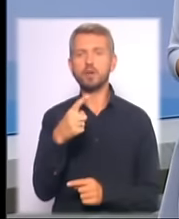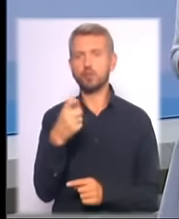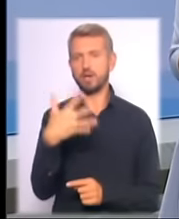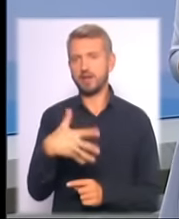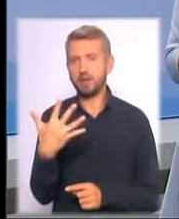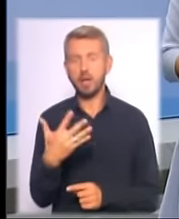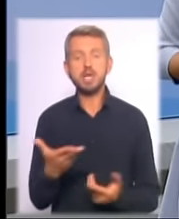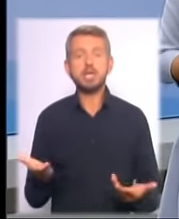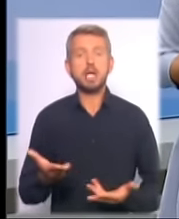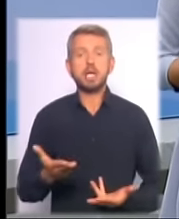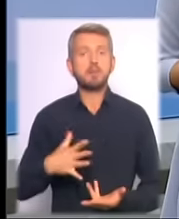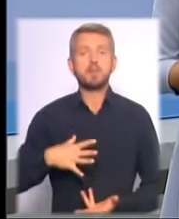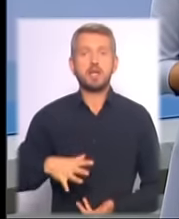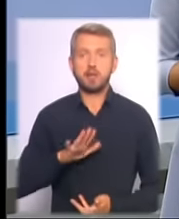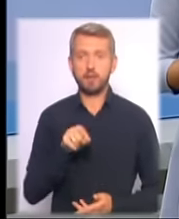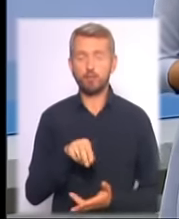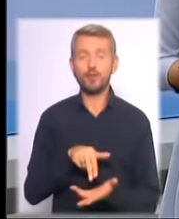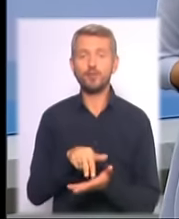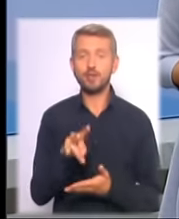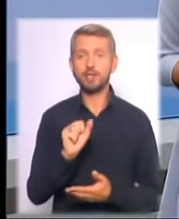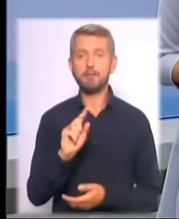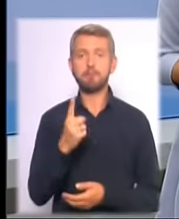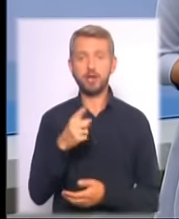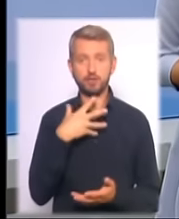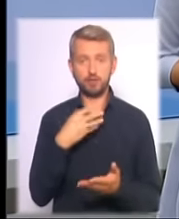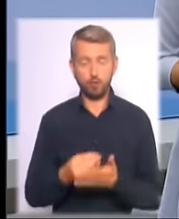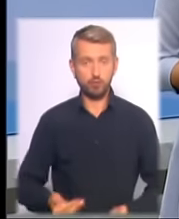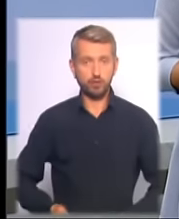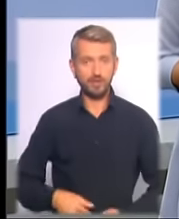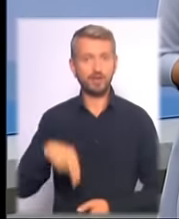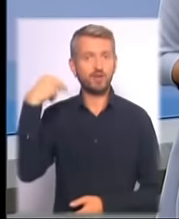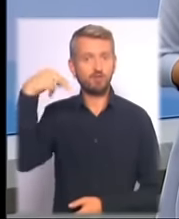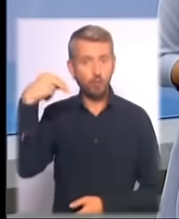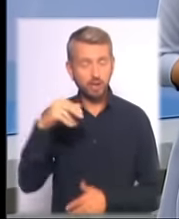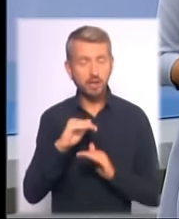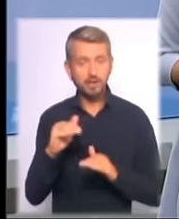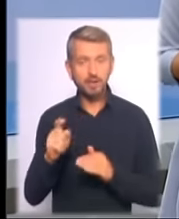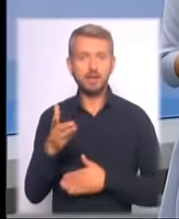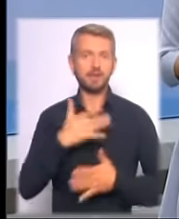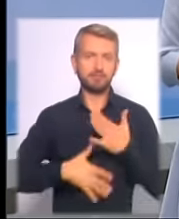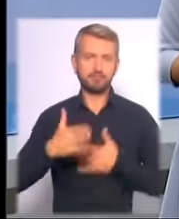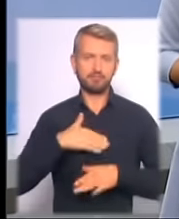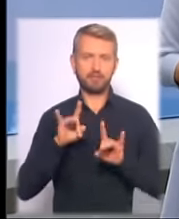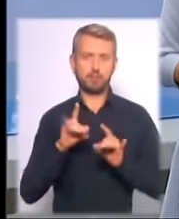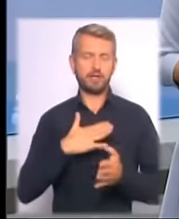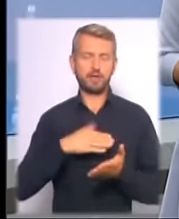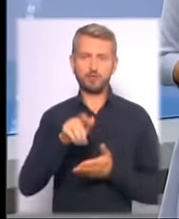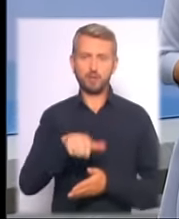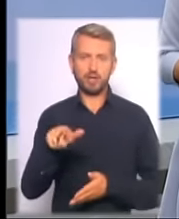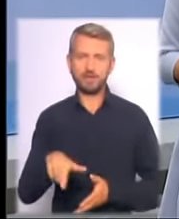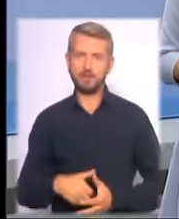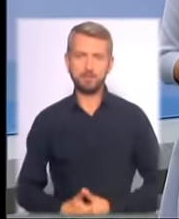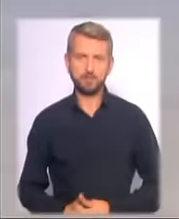нетерпінням вони йшли на перший у своєму житті дзвоник, діти із захопленням розповіли нашим журналістам.